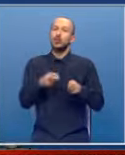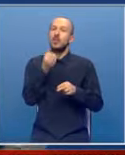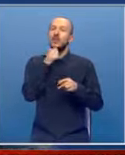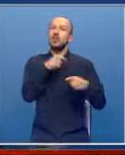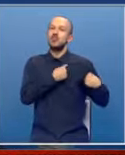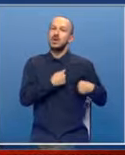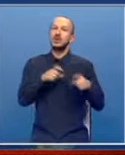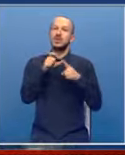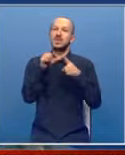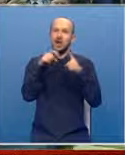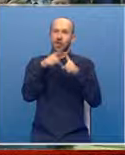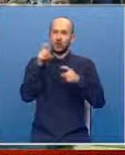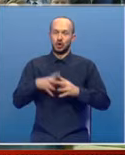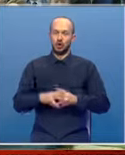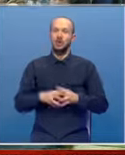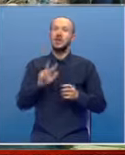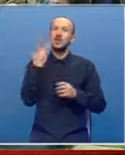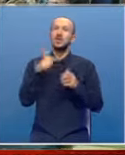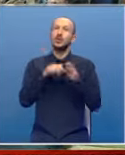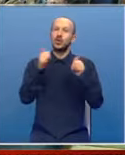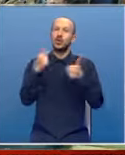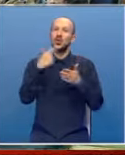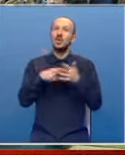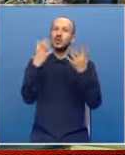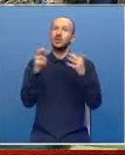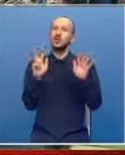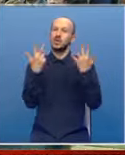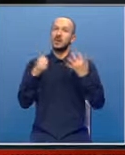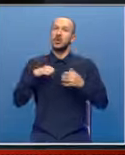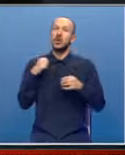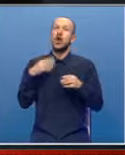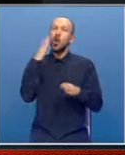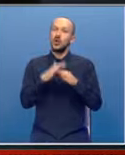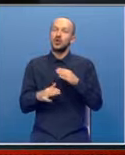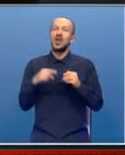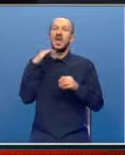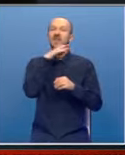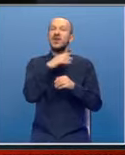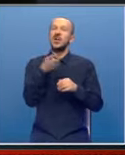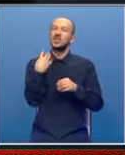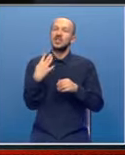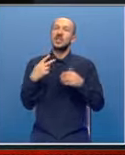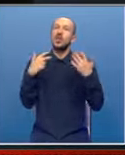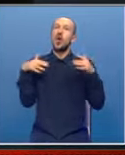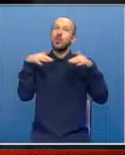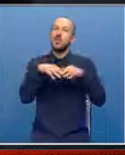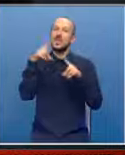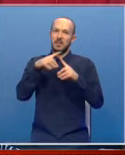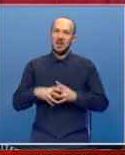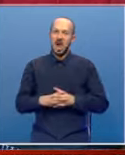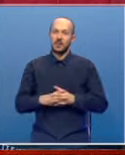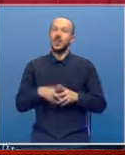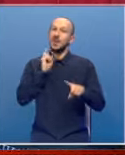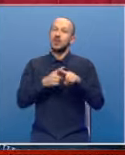i humanisti Slobodanu Sankoviću. 13. novembra 1918. godine okončana je krvava 40-godišnja okupacija Trebinja.